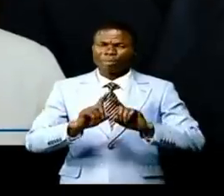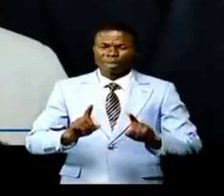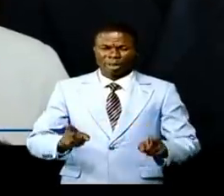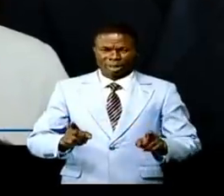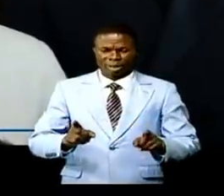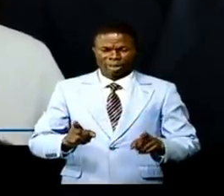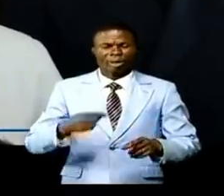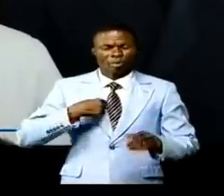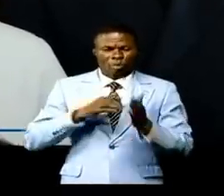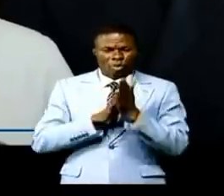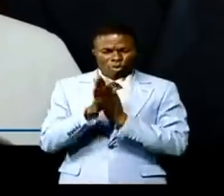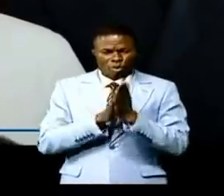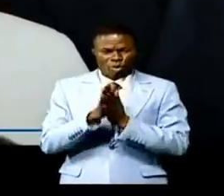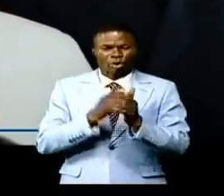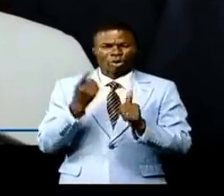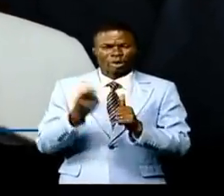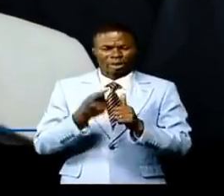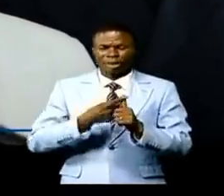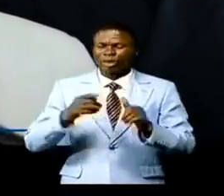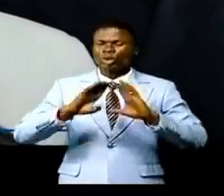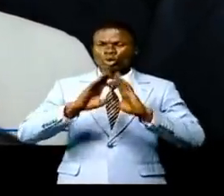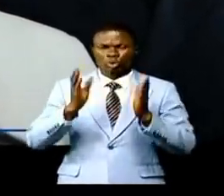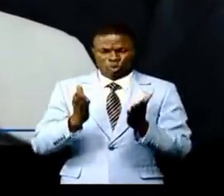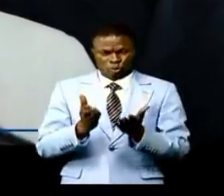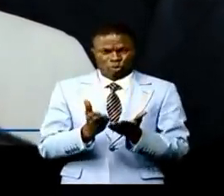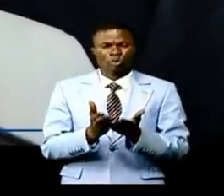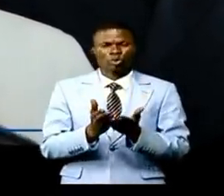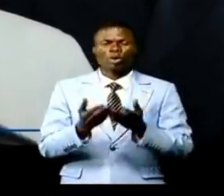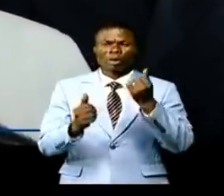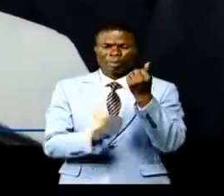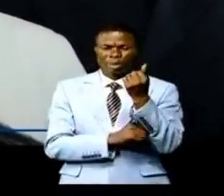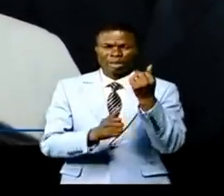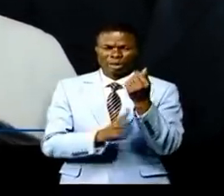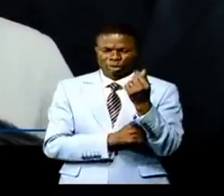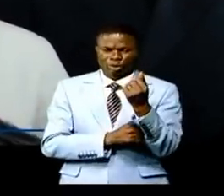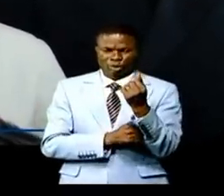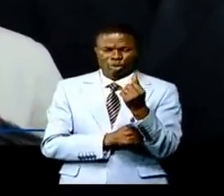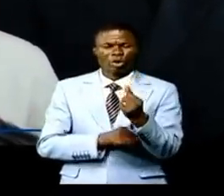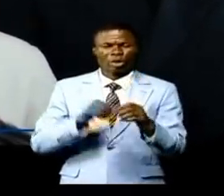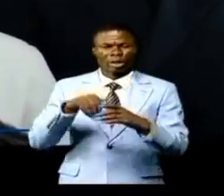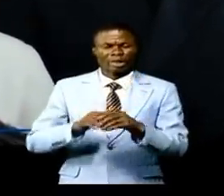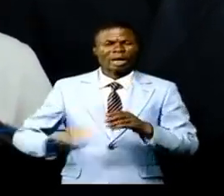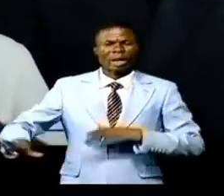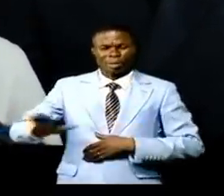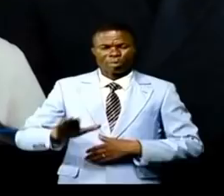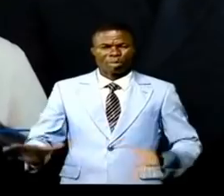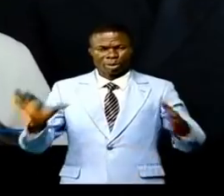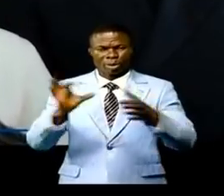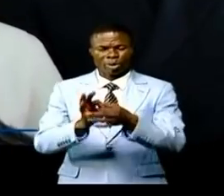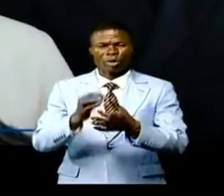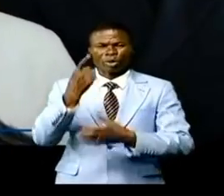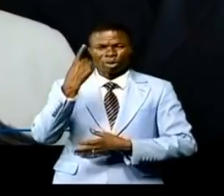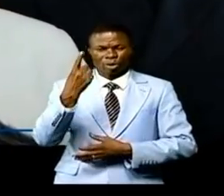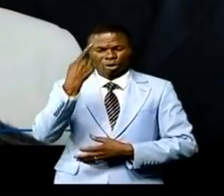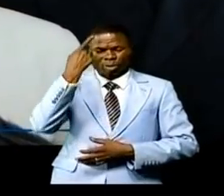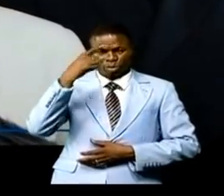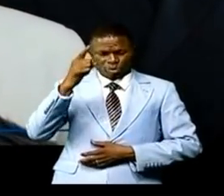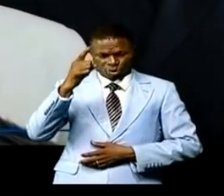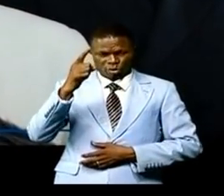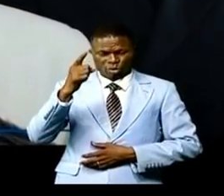Je souhaite que toutes les forces vives de la nation se mettent ensemble pour qu